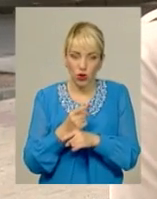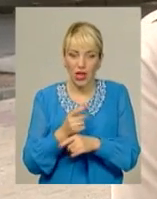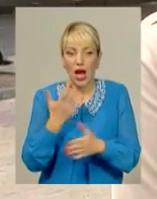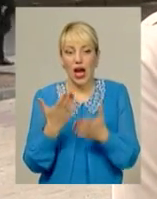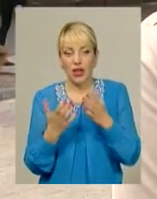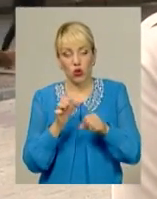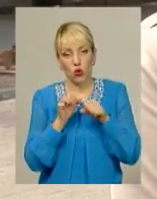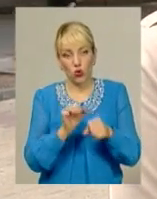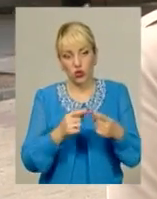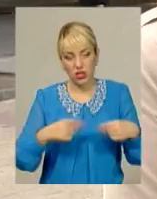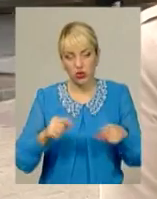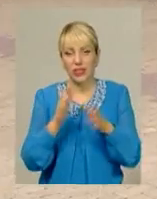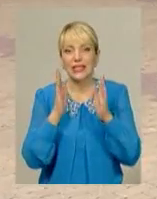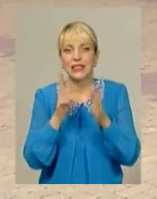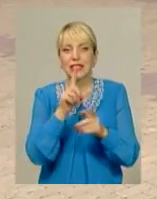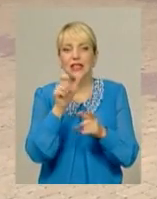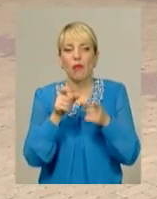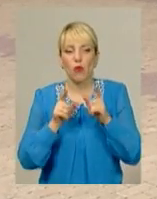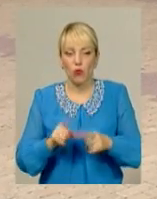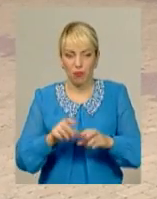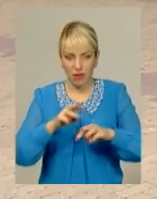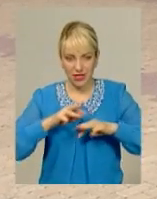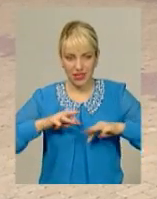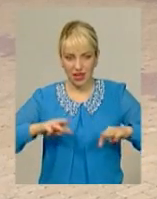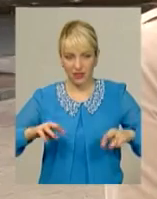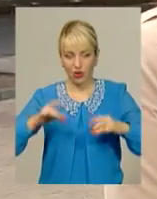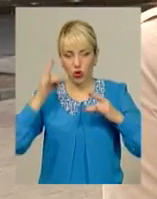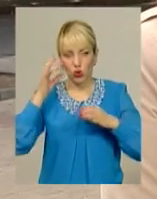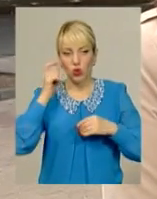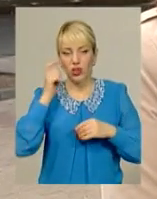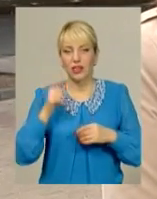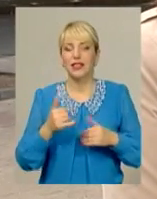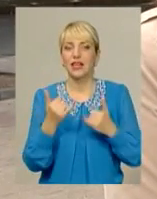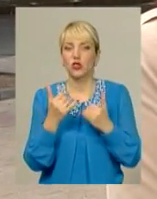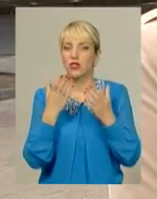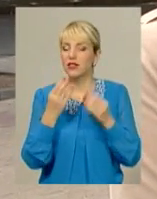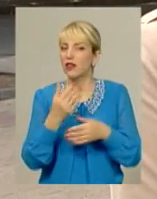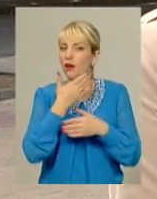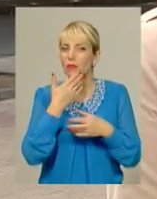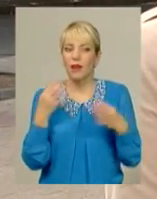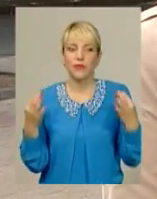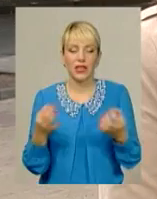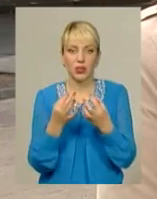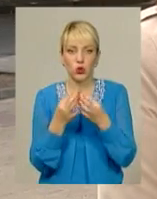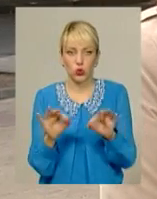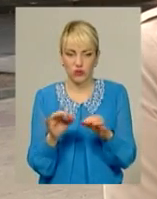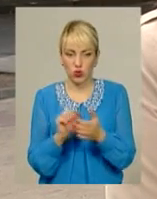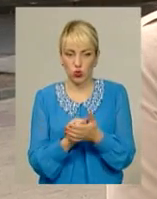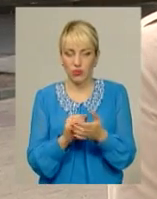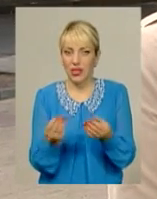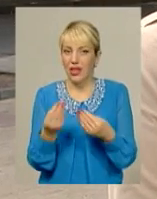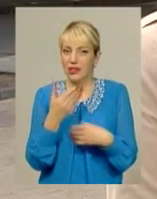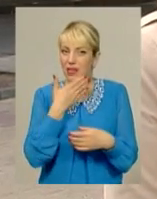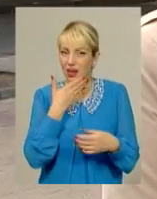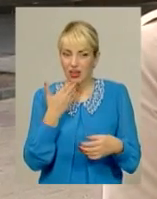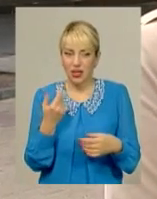погодженням Міністерства культури України. На жаль, на сьогоднішній день ми ще не маємо ніяких дозвільних документів, нам не надали, про те,